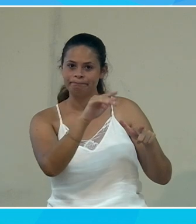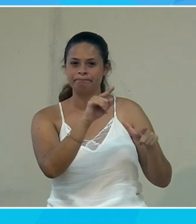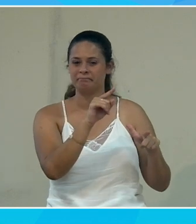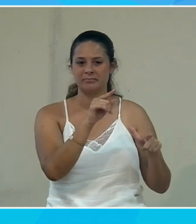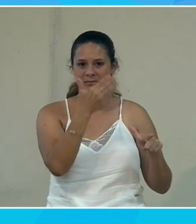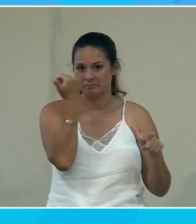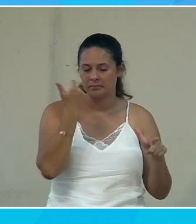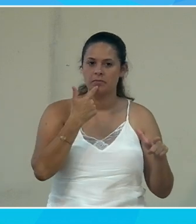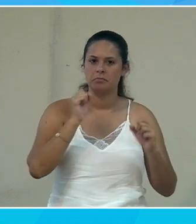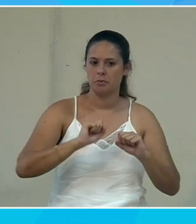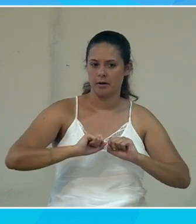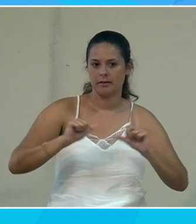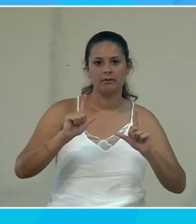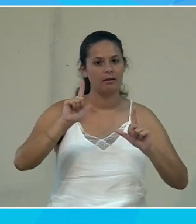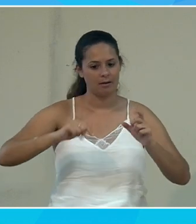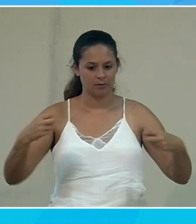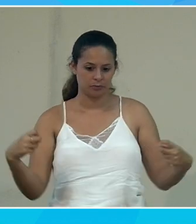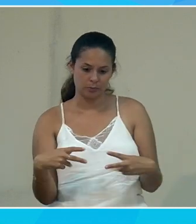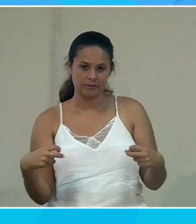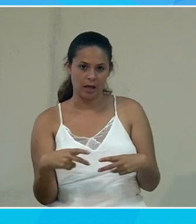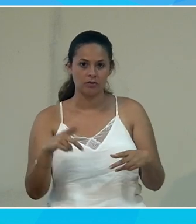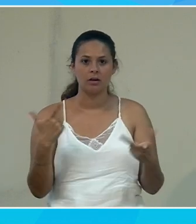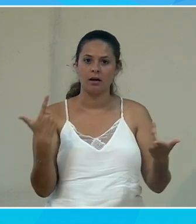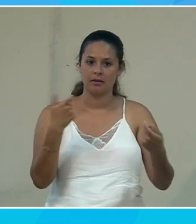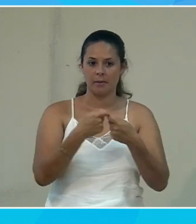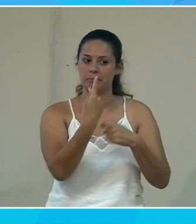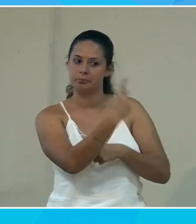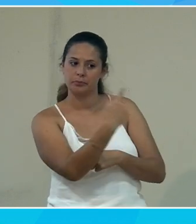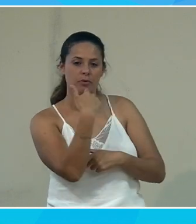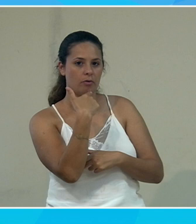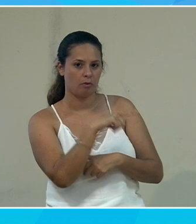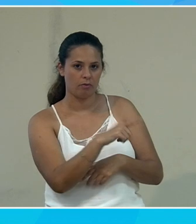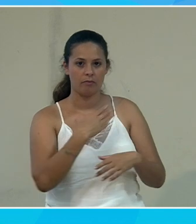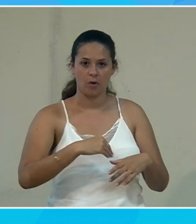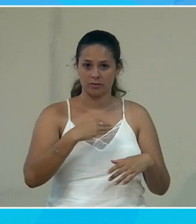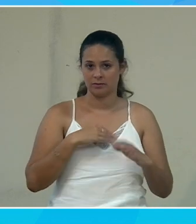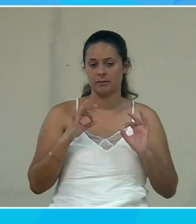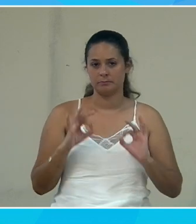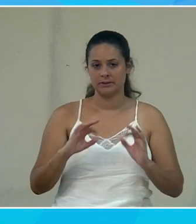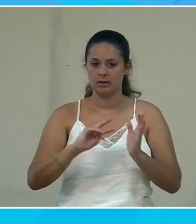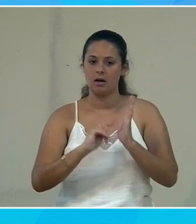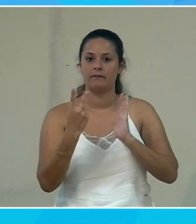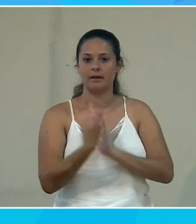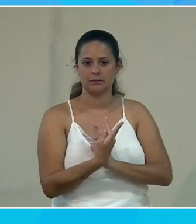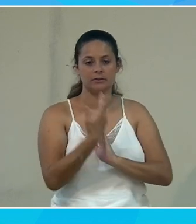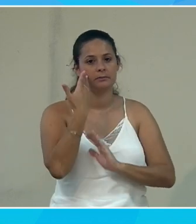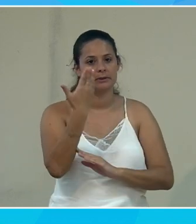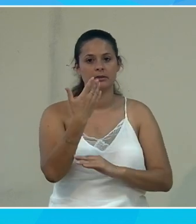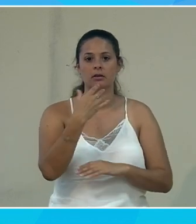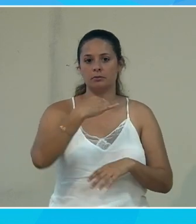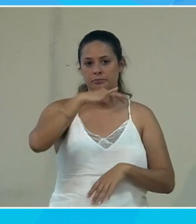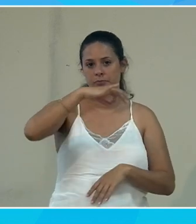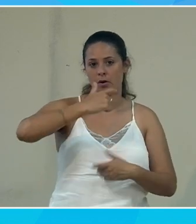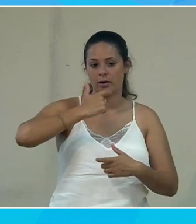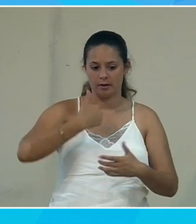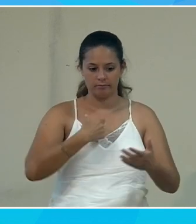vous pouvez l'activer donc vous aurez le sous-titrage qui correspond à sa langue en français cette fois-ci donc vous faites l'inverse quelqu'un va parler en anglais pour